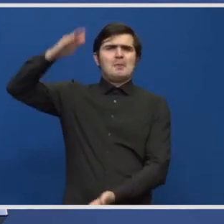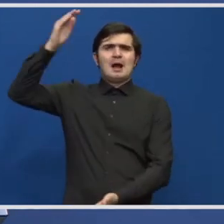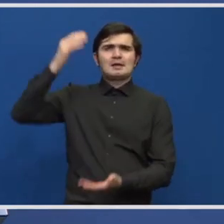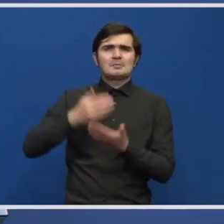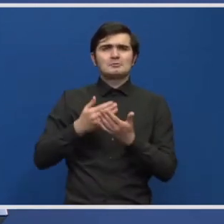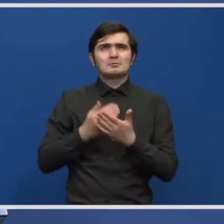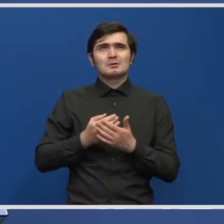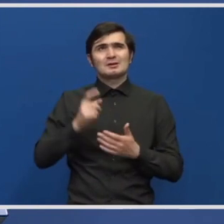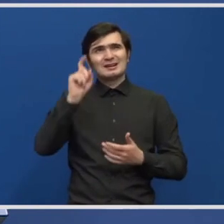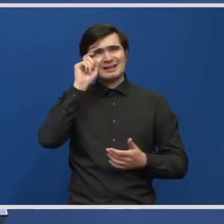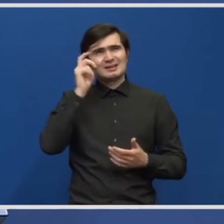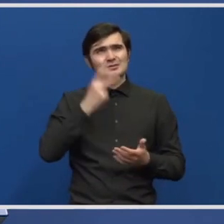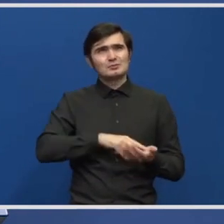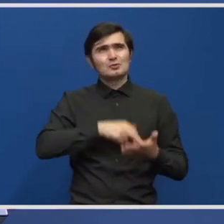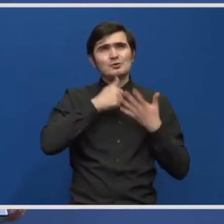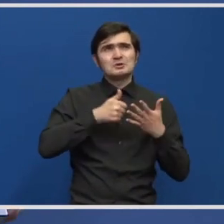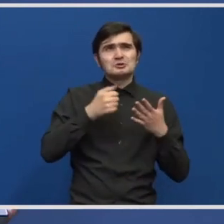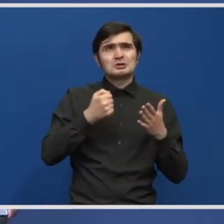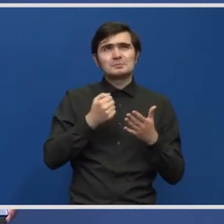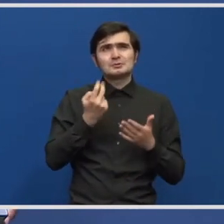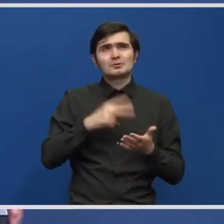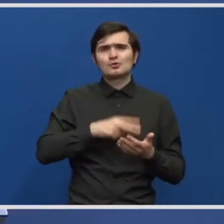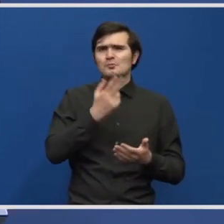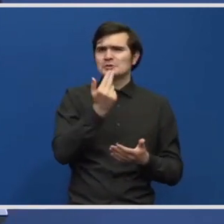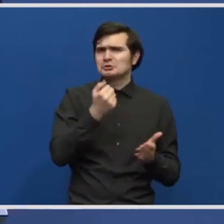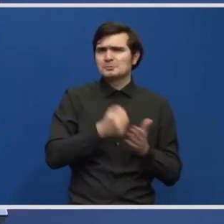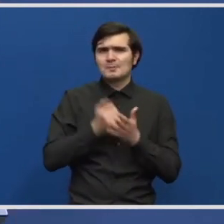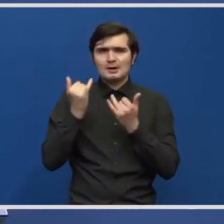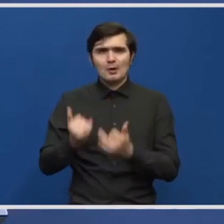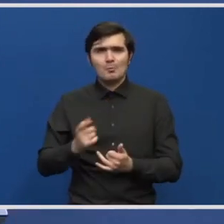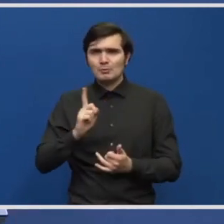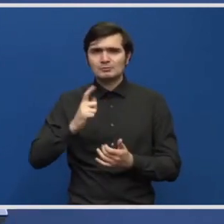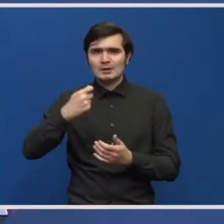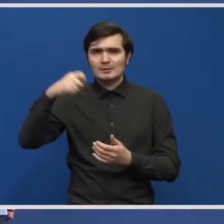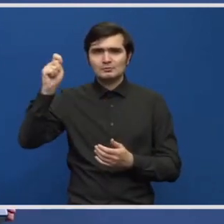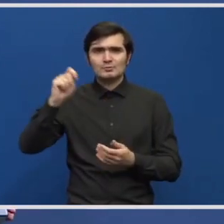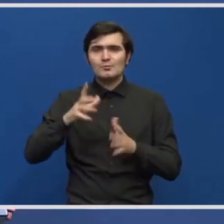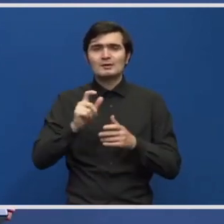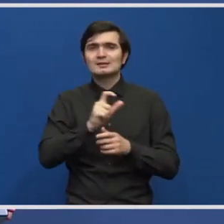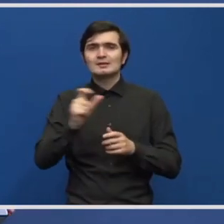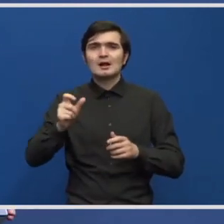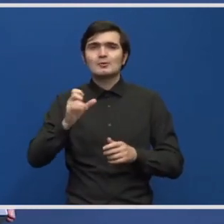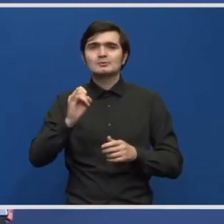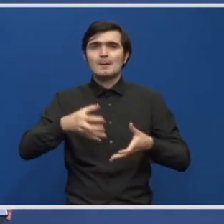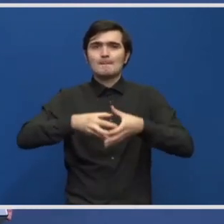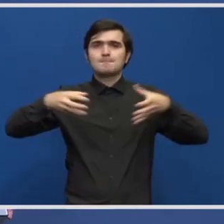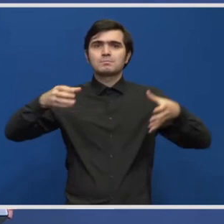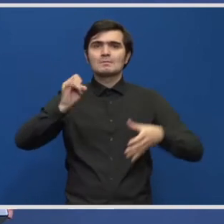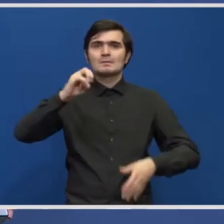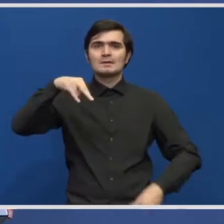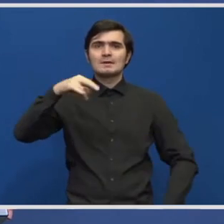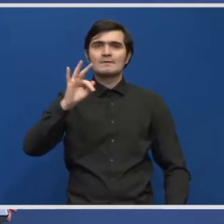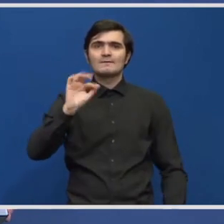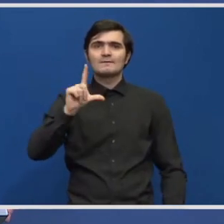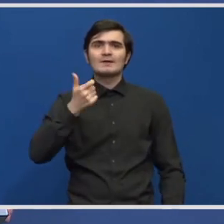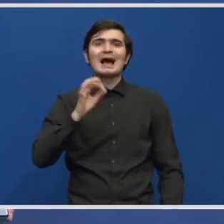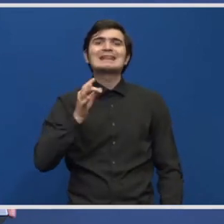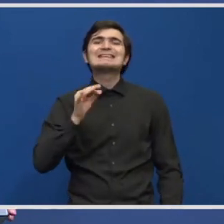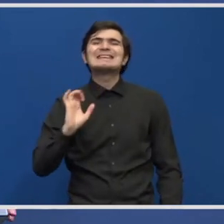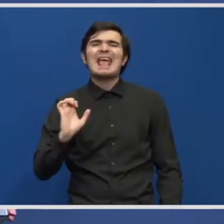dacă nu mă înșel din 2016 sau 15 în zona inflației putem discuta dar pe de altă parte